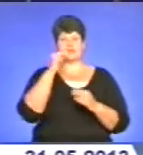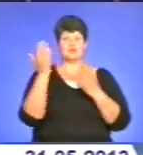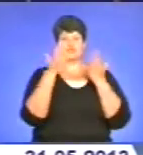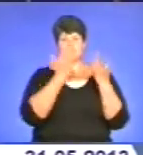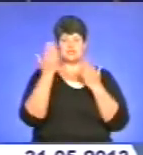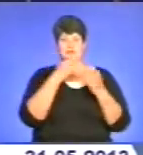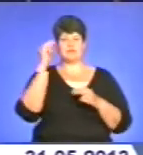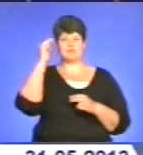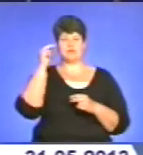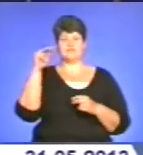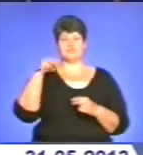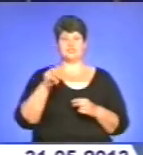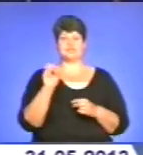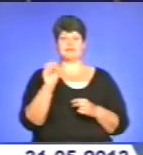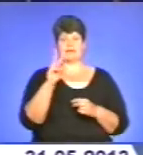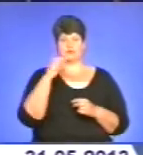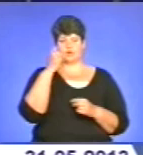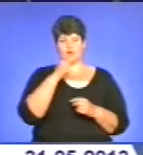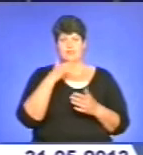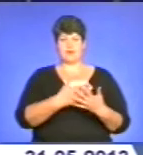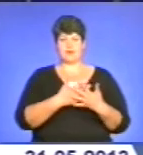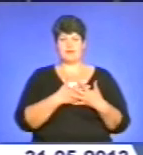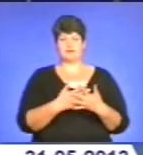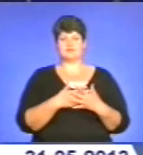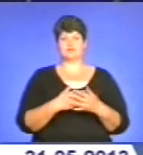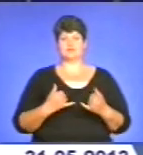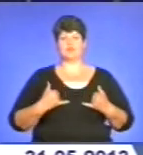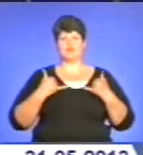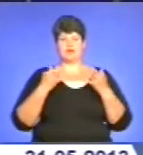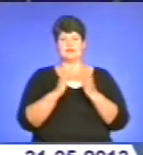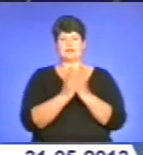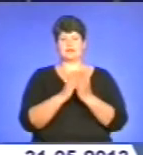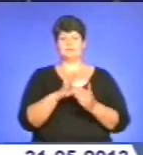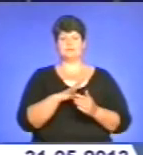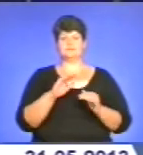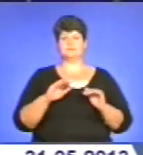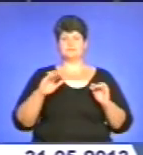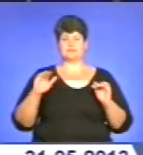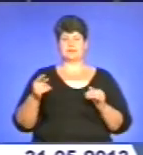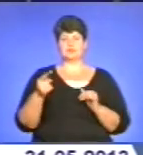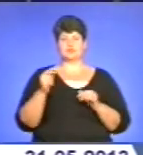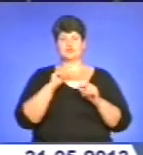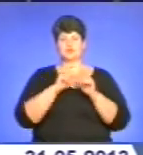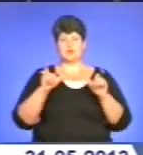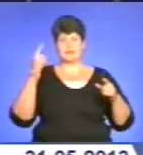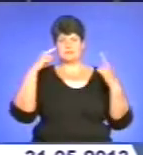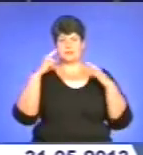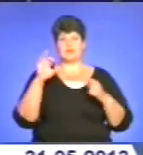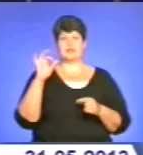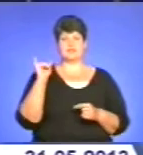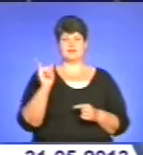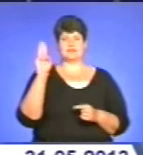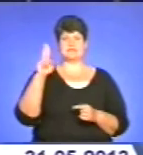2013 року. Найактивнішим шанувальником книги став учень Тернопільської школи мистецтв Іван Циба.